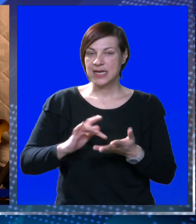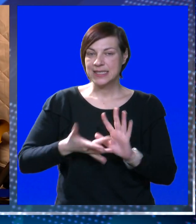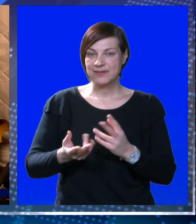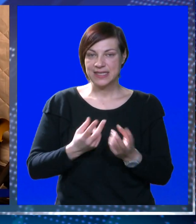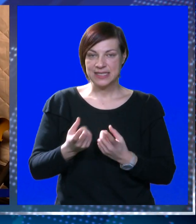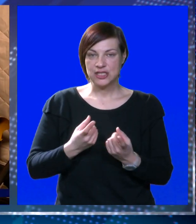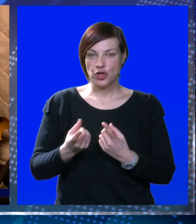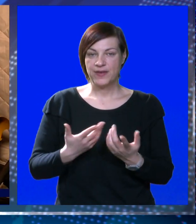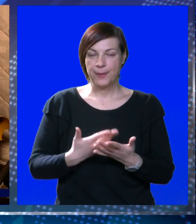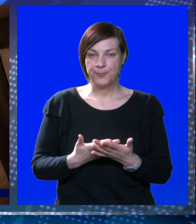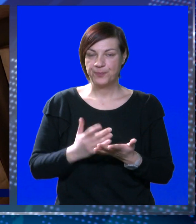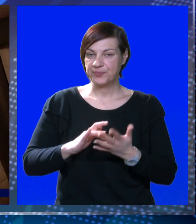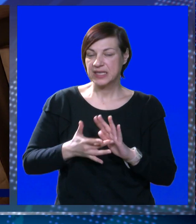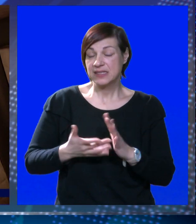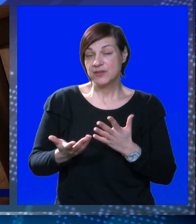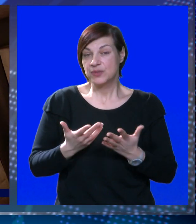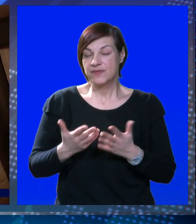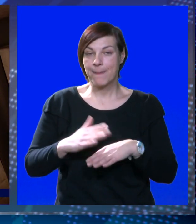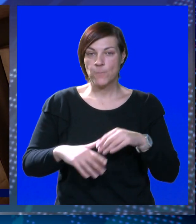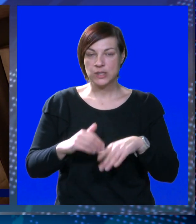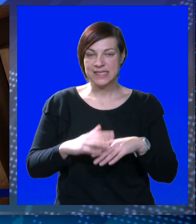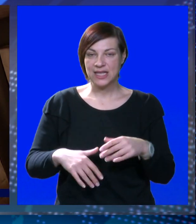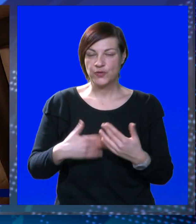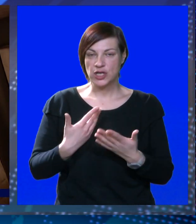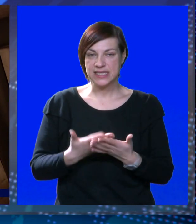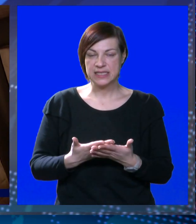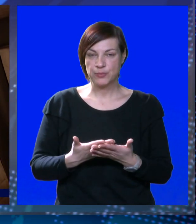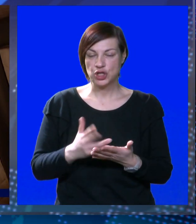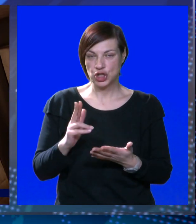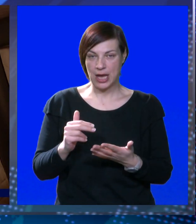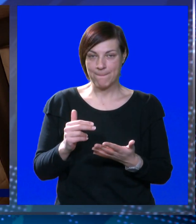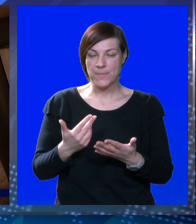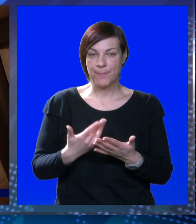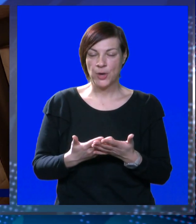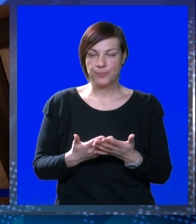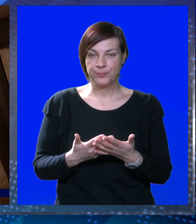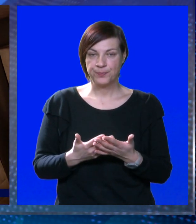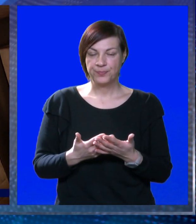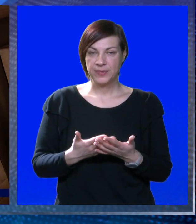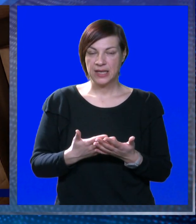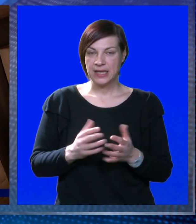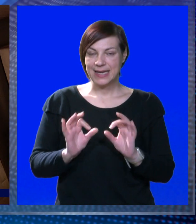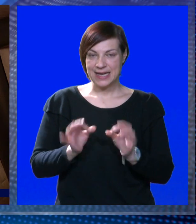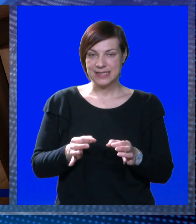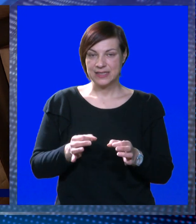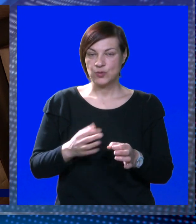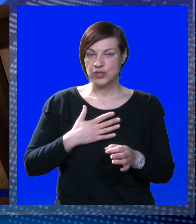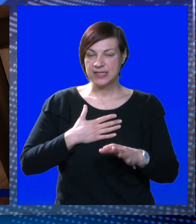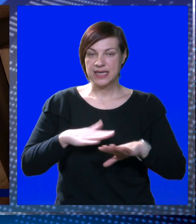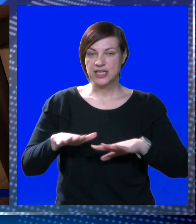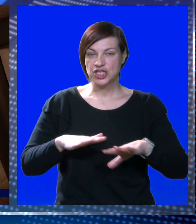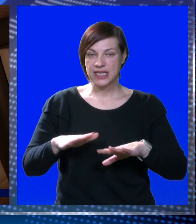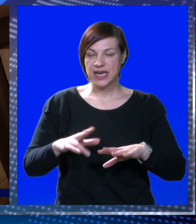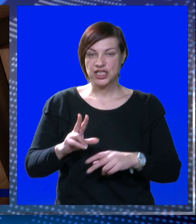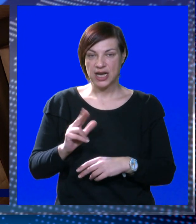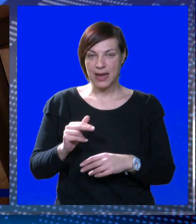riješila sve izazove. Sve u svemu, zadovoljni smo s onim što imamo na sigurnosti naših